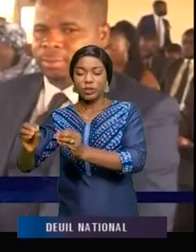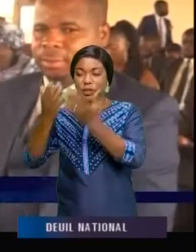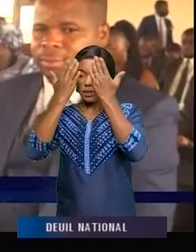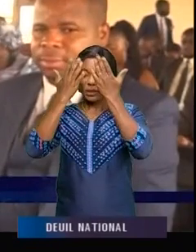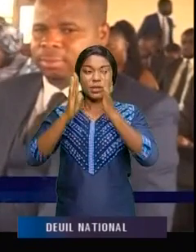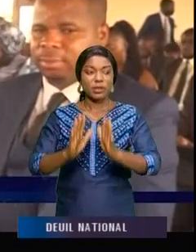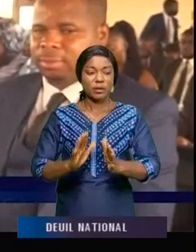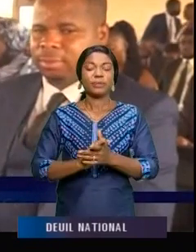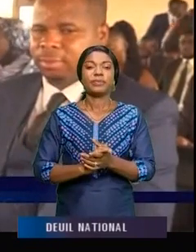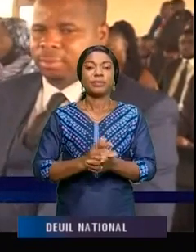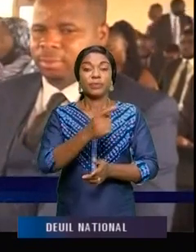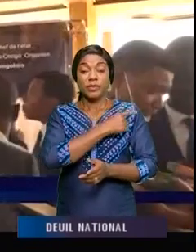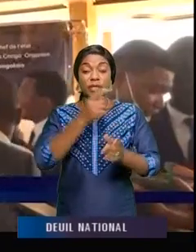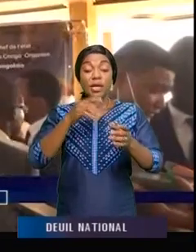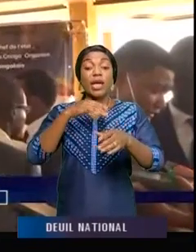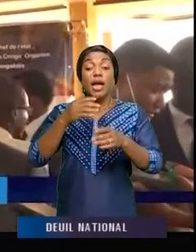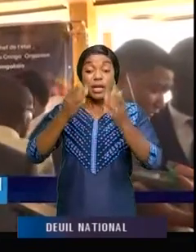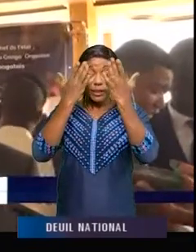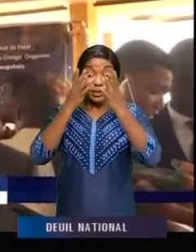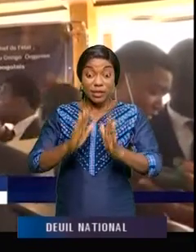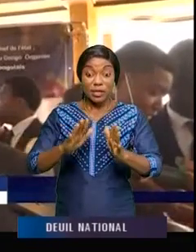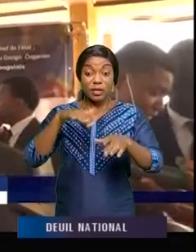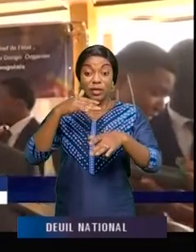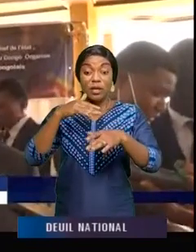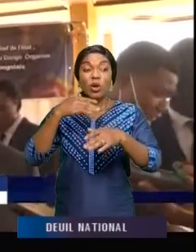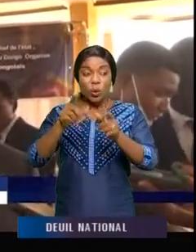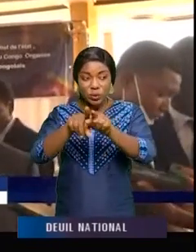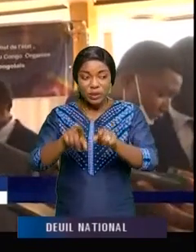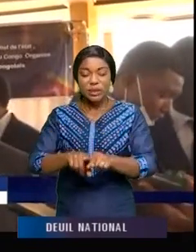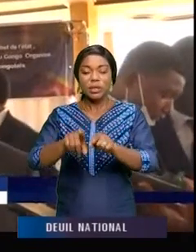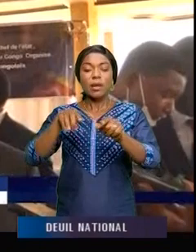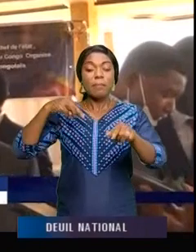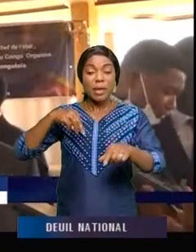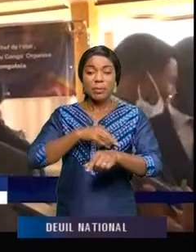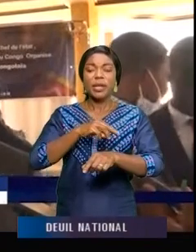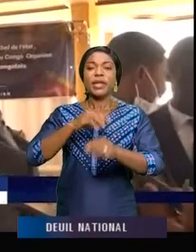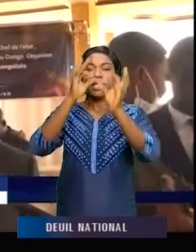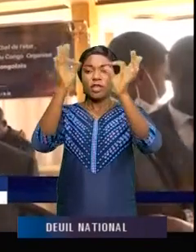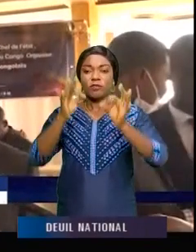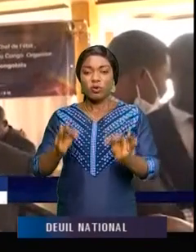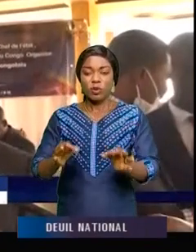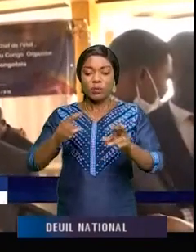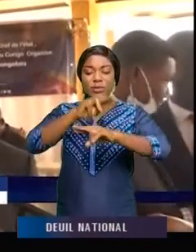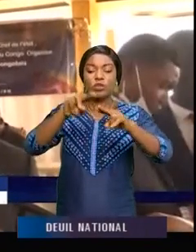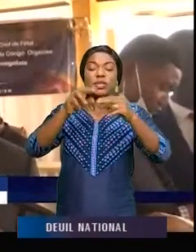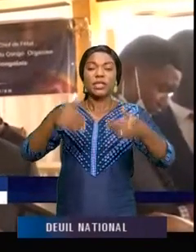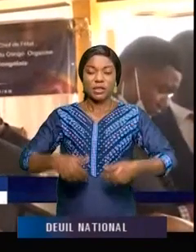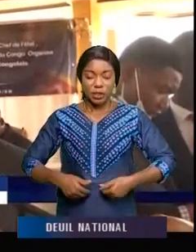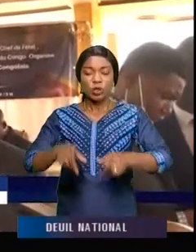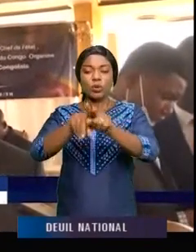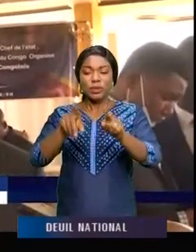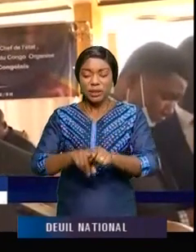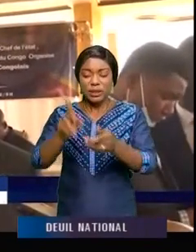étudiants font partie du Forum National de la Jeunesse et comme c'est une tranche très